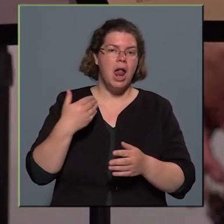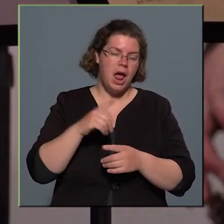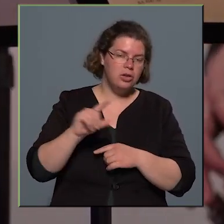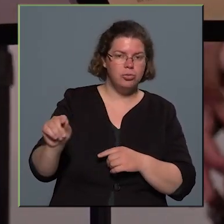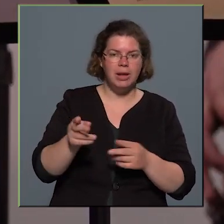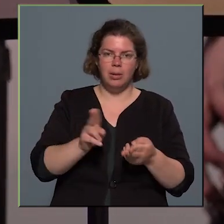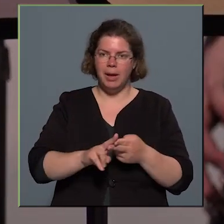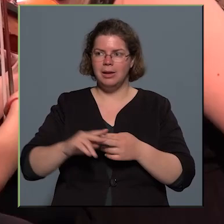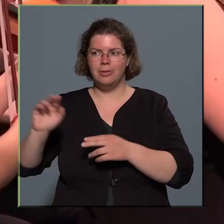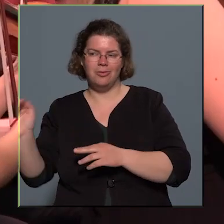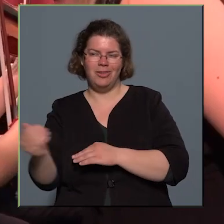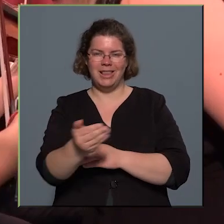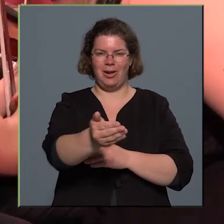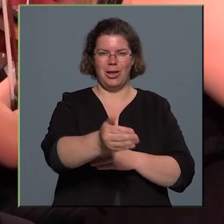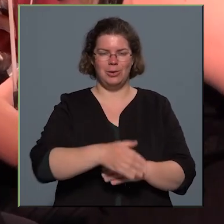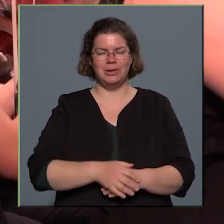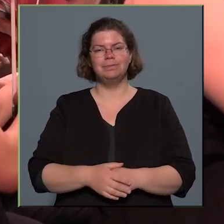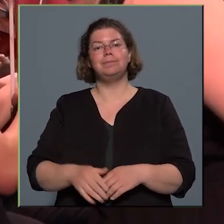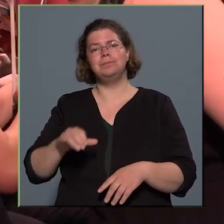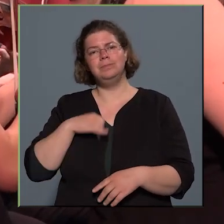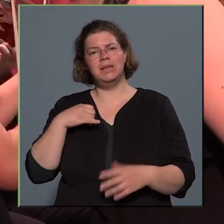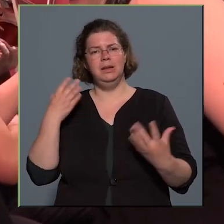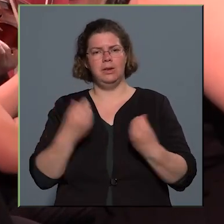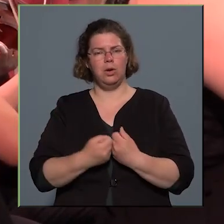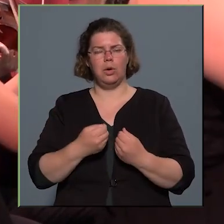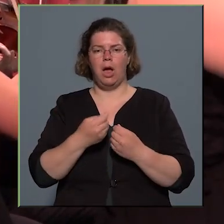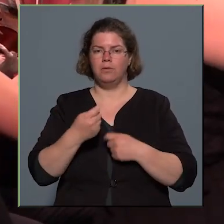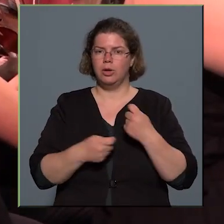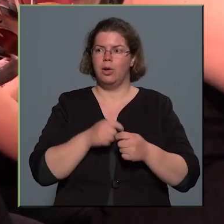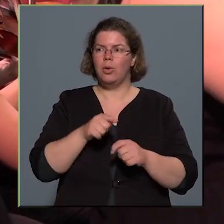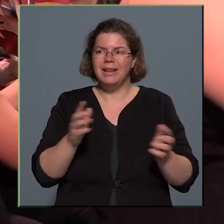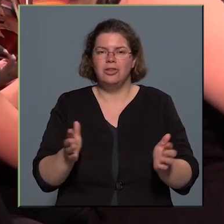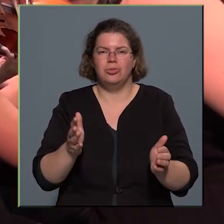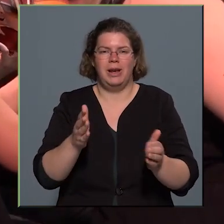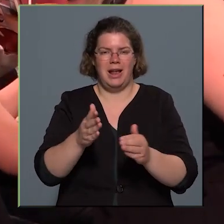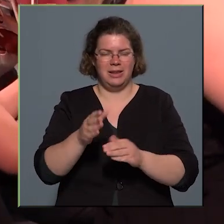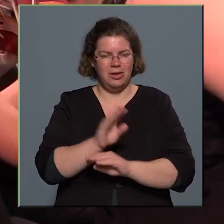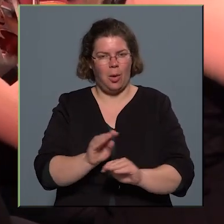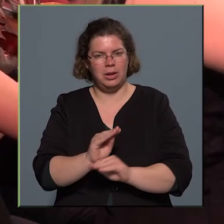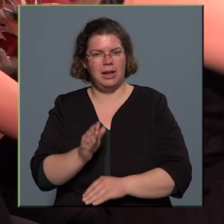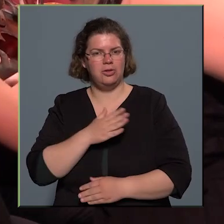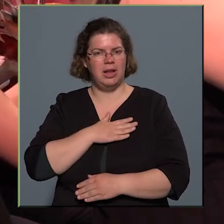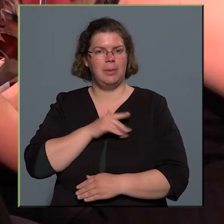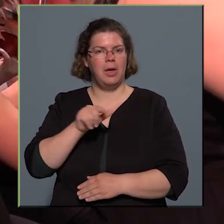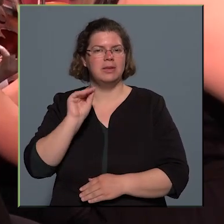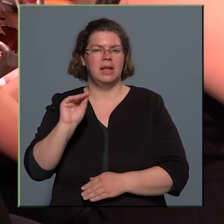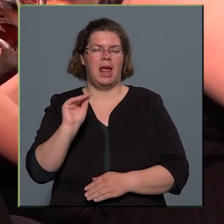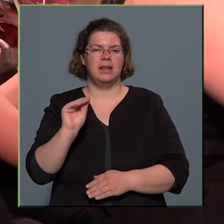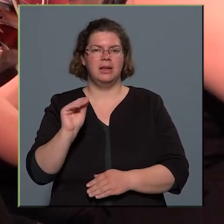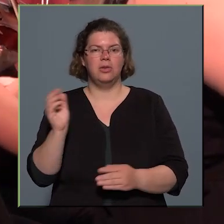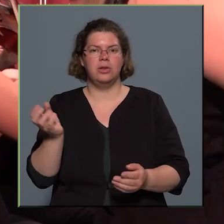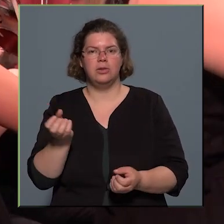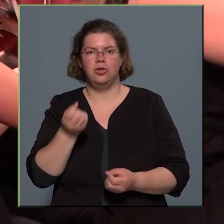későbbiekben, visszakanyarodnak. Fiatalokkal foglalkozni és őket inspirálni, tehát az oktatása számomra azt jelenti, hogy inspirálom a